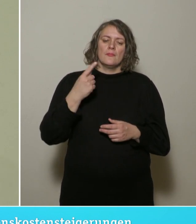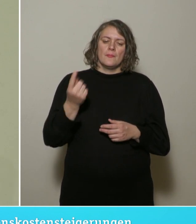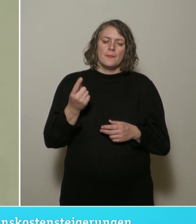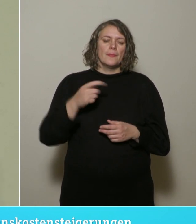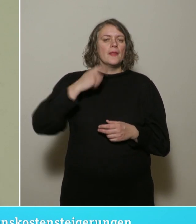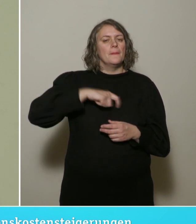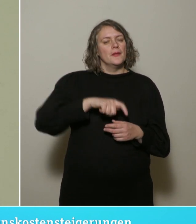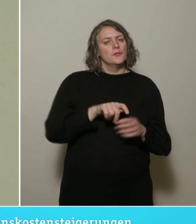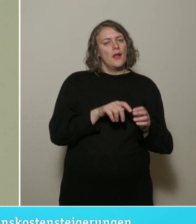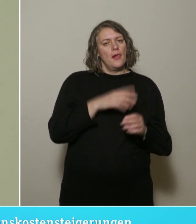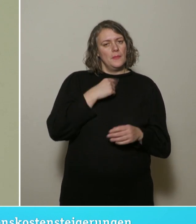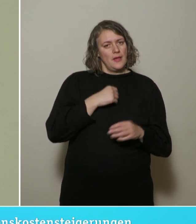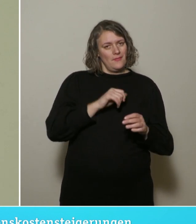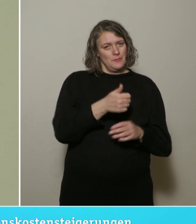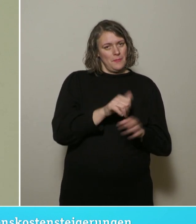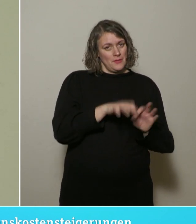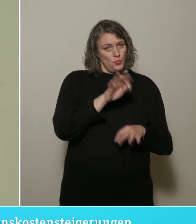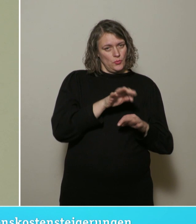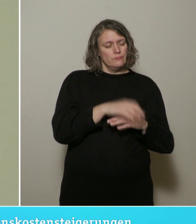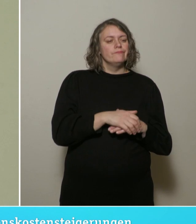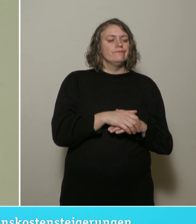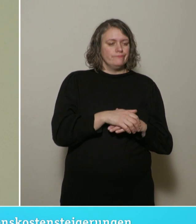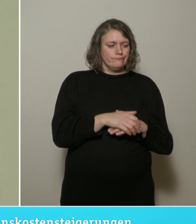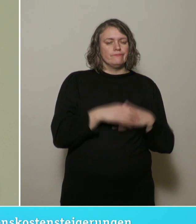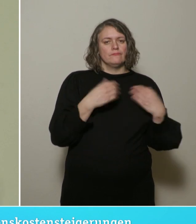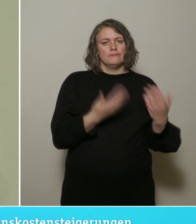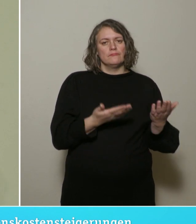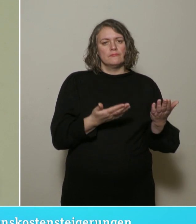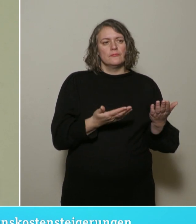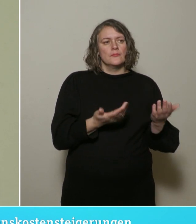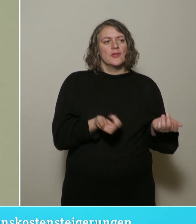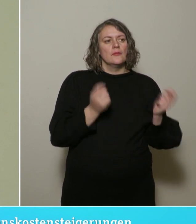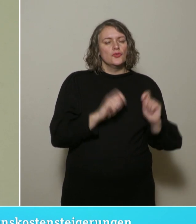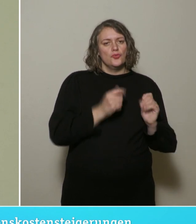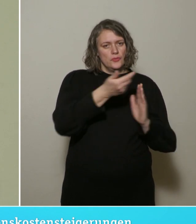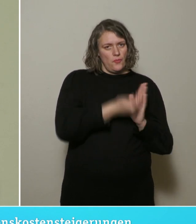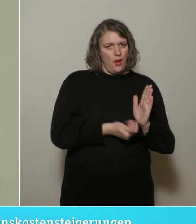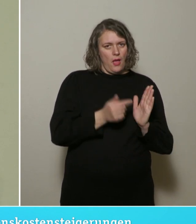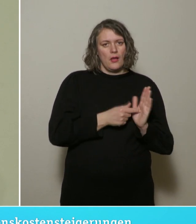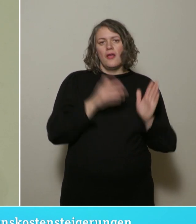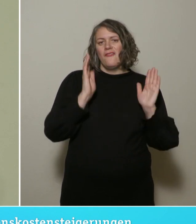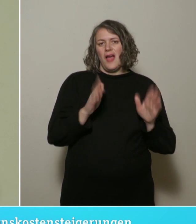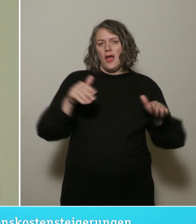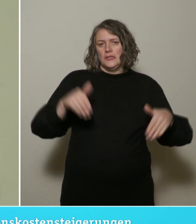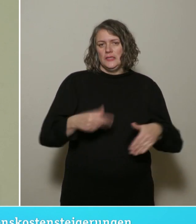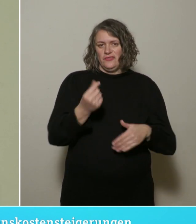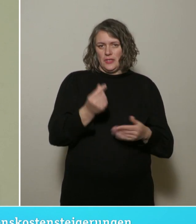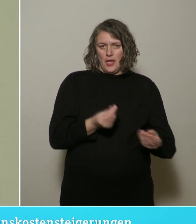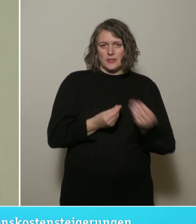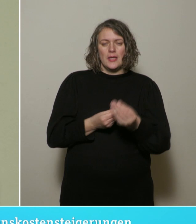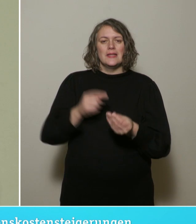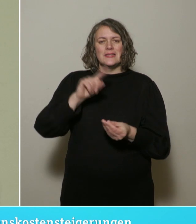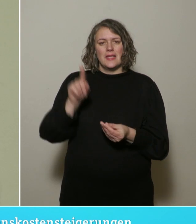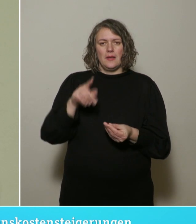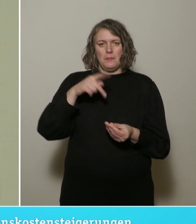Personalbedarfsbemessung. Hier ist es bei der Übergabe der Beschlussvorlage vom Fachdienst Finanzen an das ZPPM